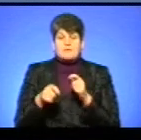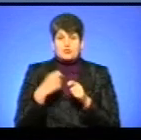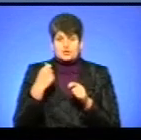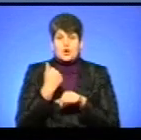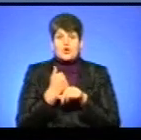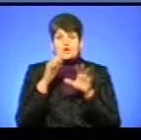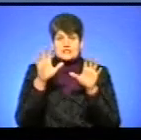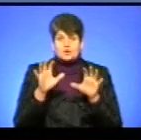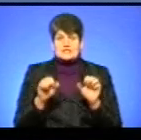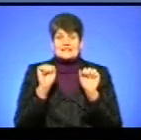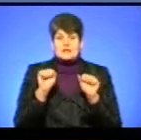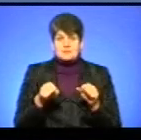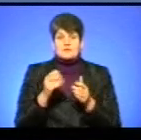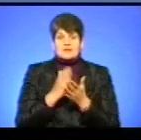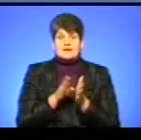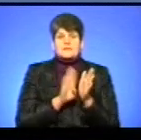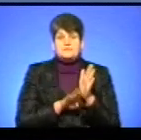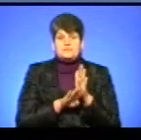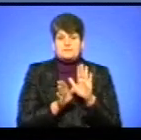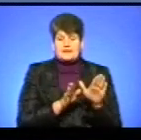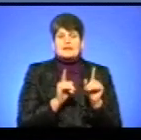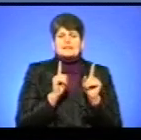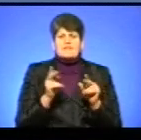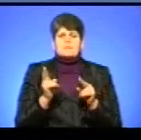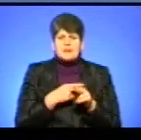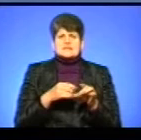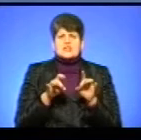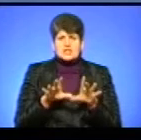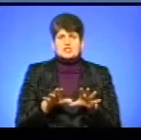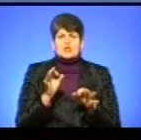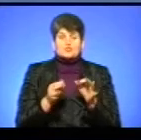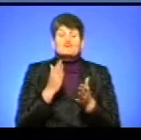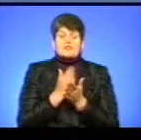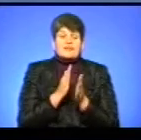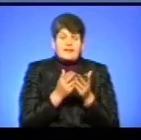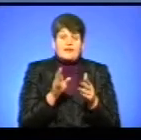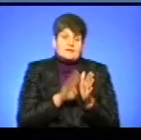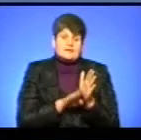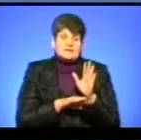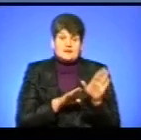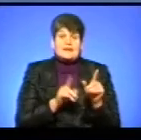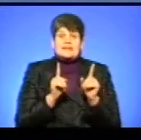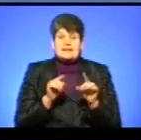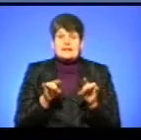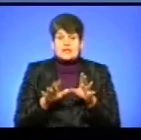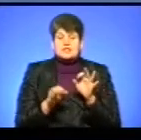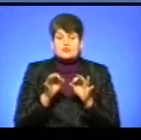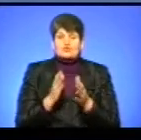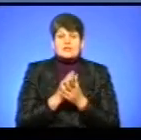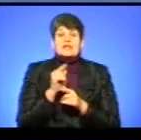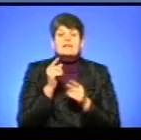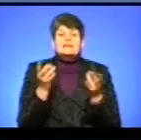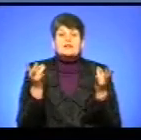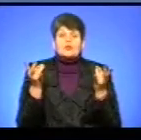конституційних прав, є нікчемним. Навіть без рішення суду він таким є. І тільки рішення суду буде необхідне в тому випадку,